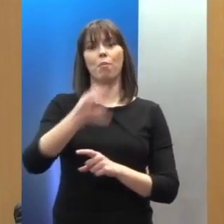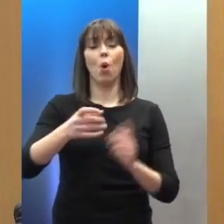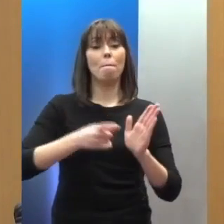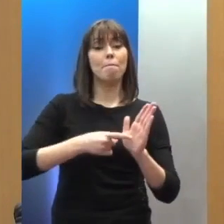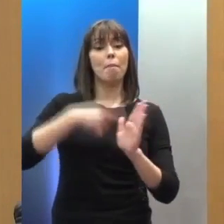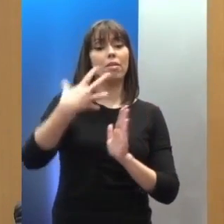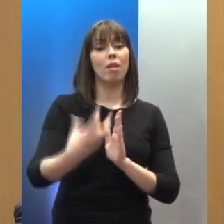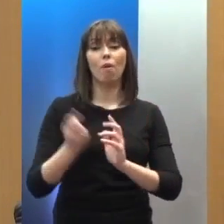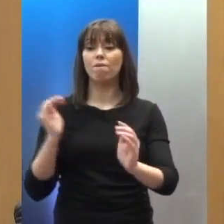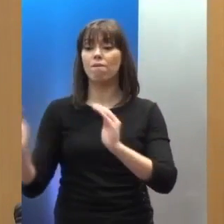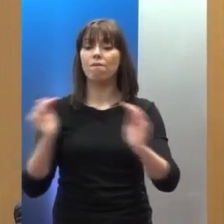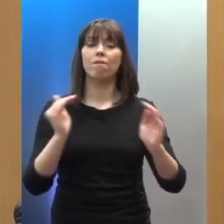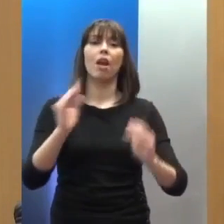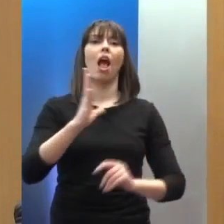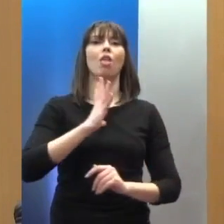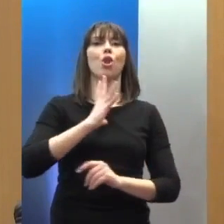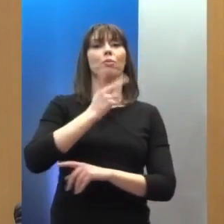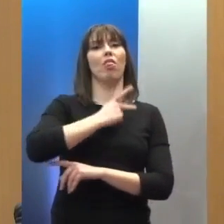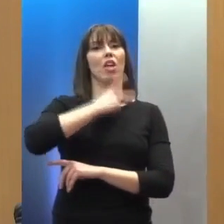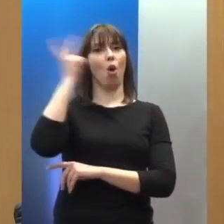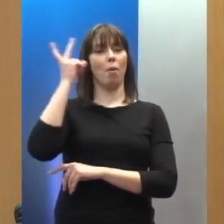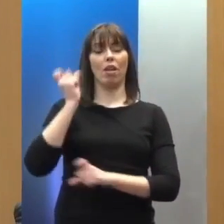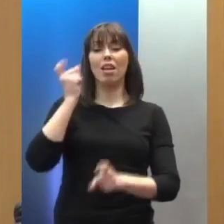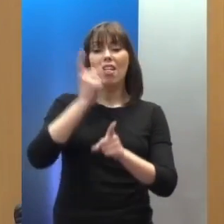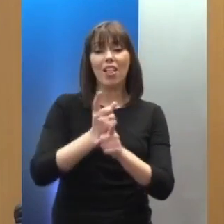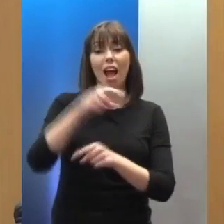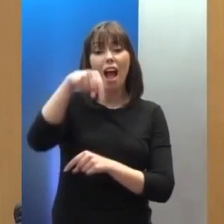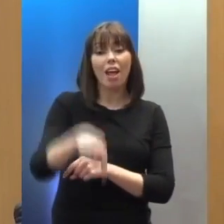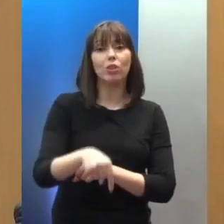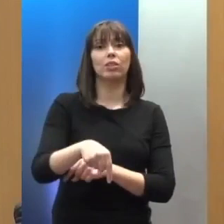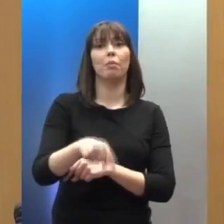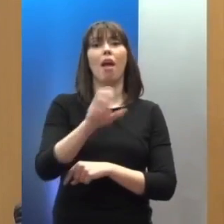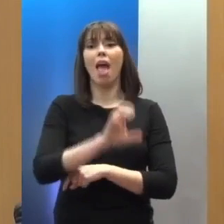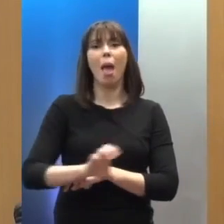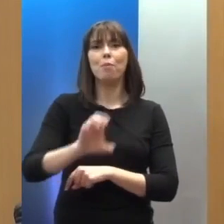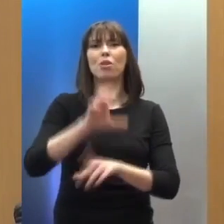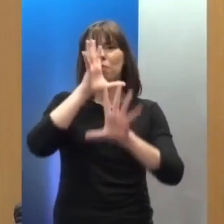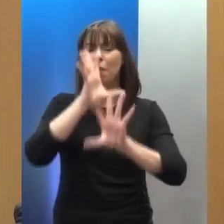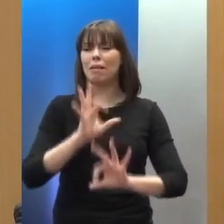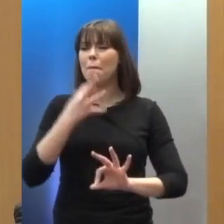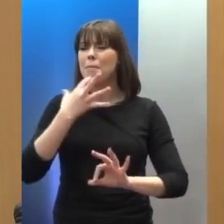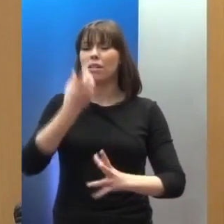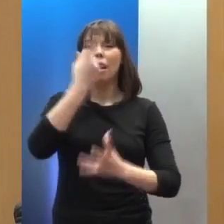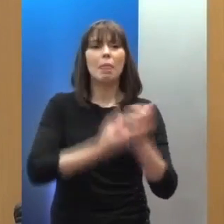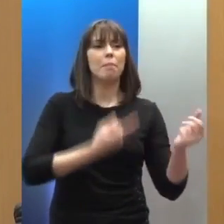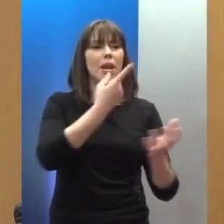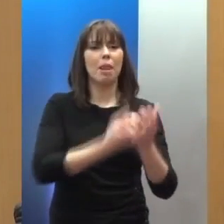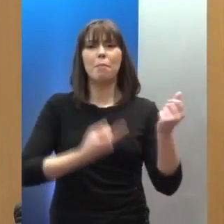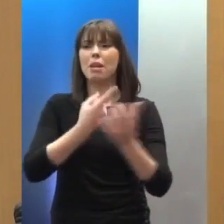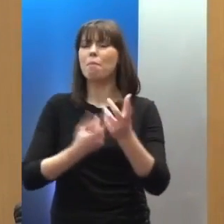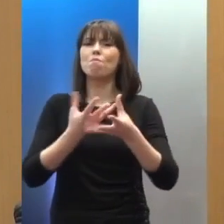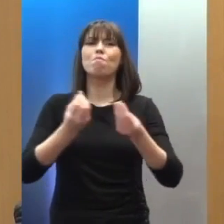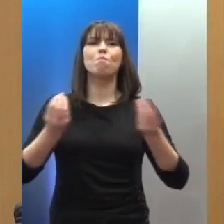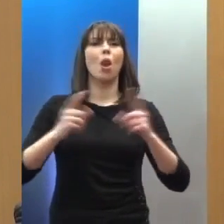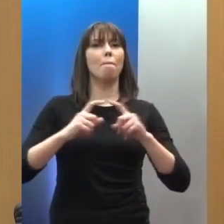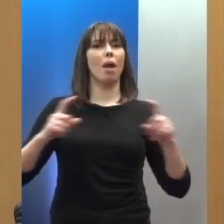ανθρωπίων δικαιωμάτων, ιδιαίτερα σε μια εποχή που τείνει να είναι ελληματική σε πολλαπλά και αλληλέντατα επίπεδα,